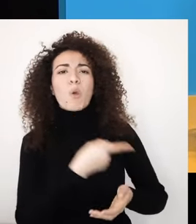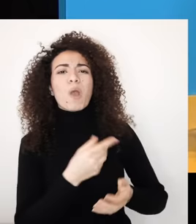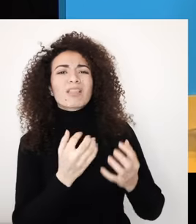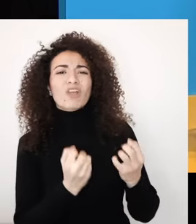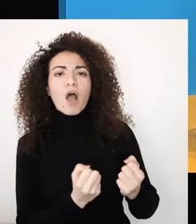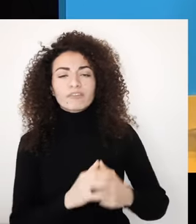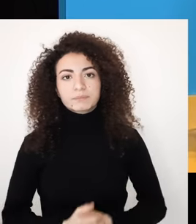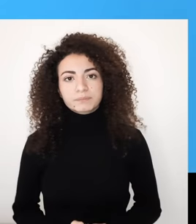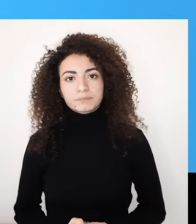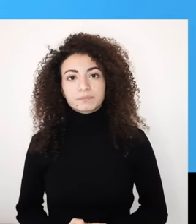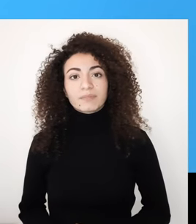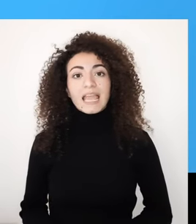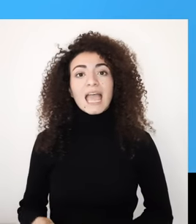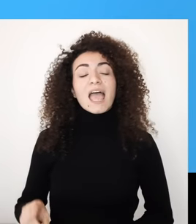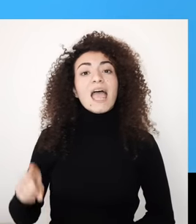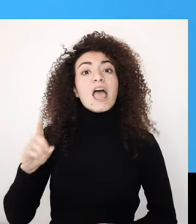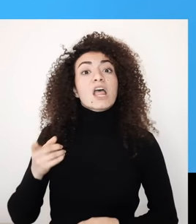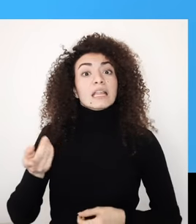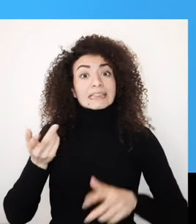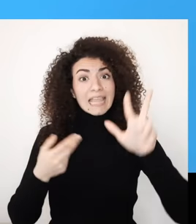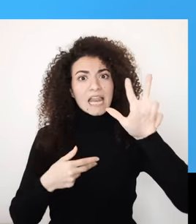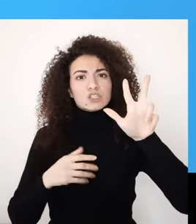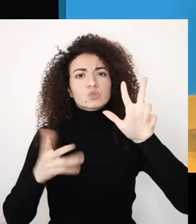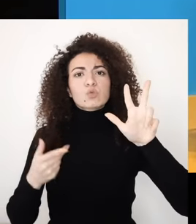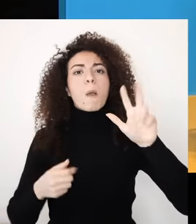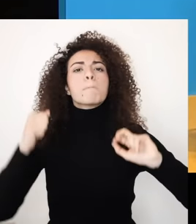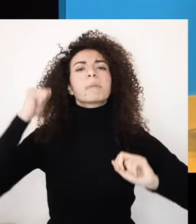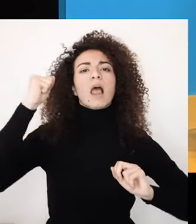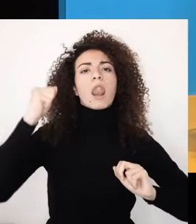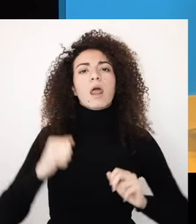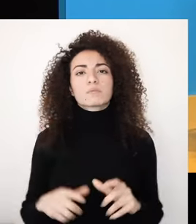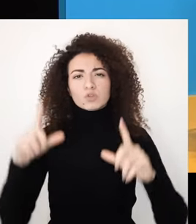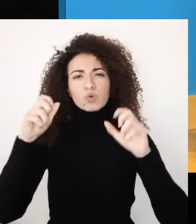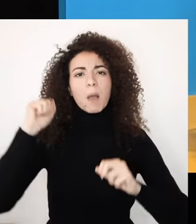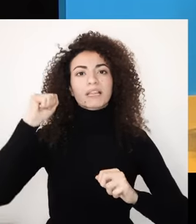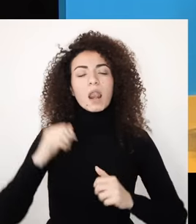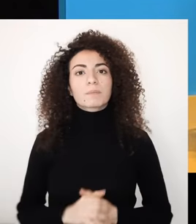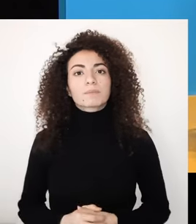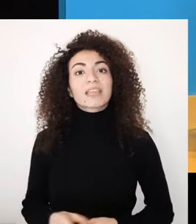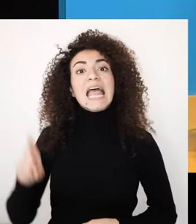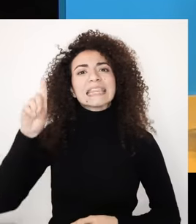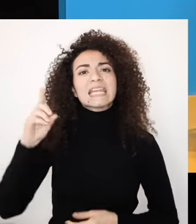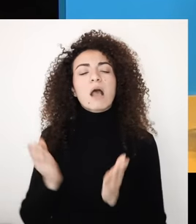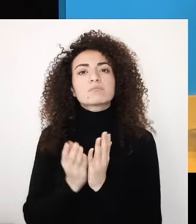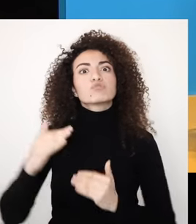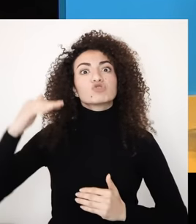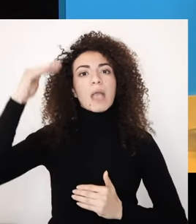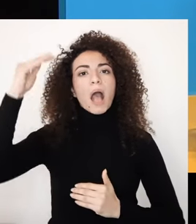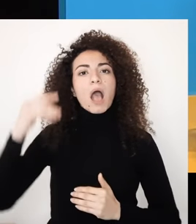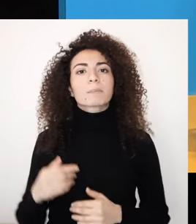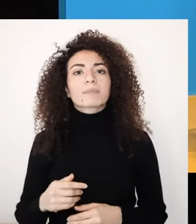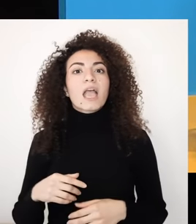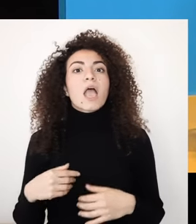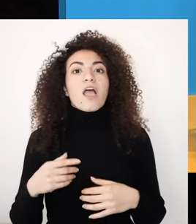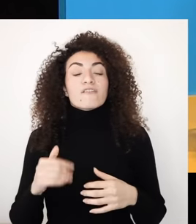بتجربة دينا بالجامعة بتقول دينا لما وصلت على الجامعة كنت فقدت نظري كلياً وهالأمر اتطلب مني مجهود